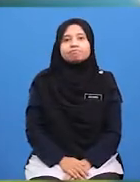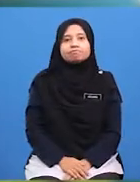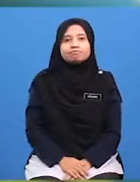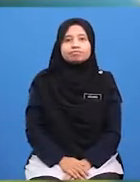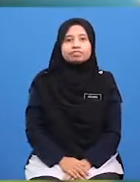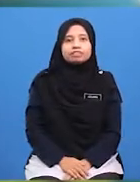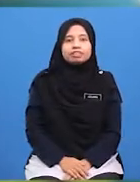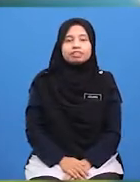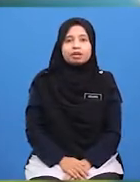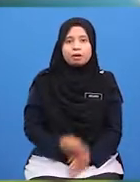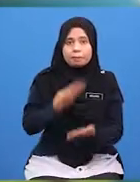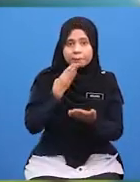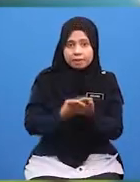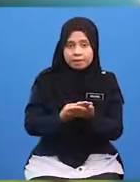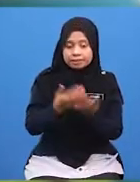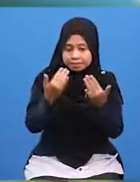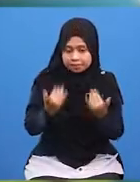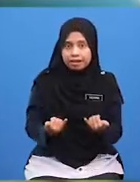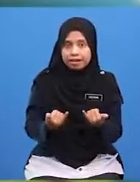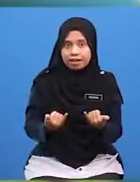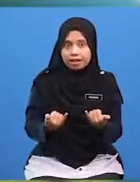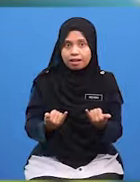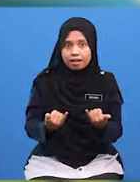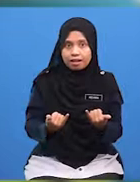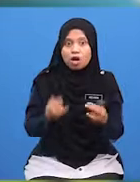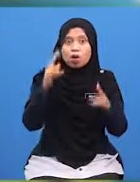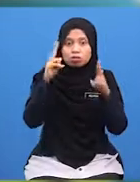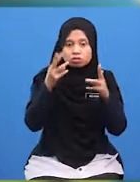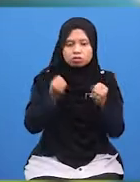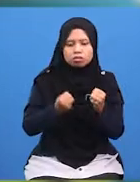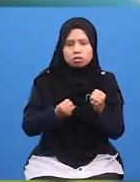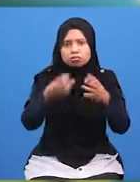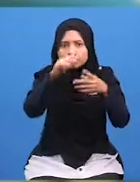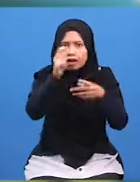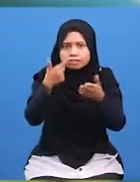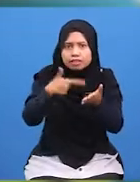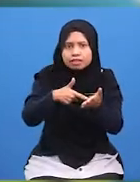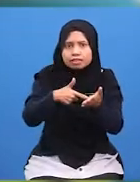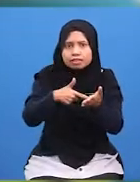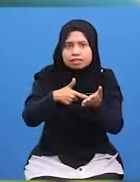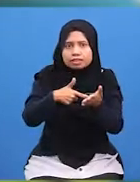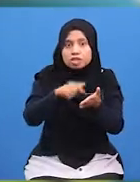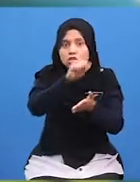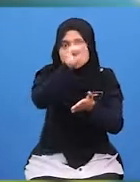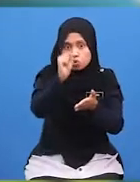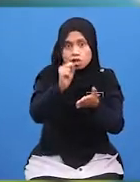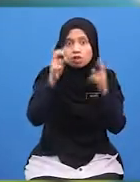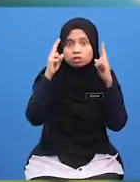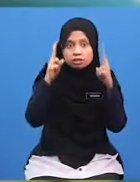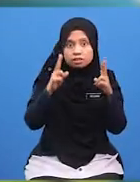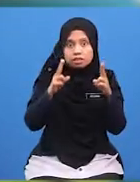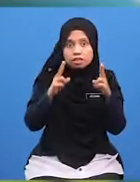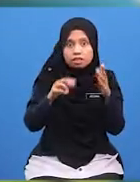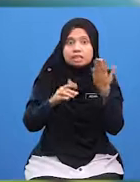Baiklah Sekarang Ustazah nak bertanya sekali lagi Soalan Ustazah